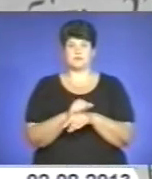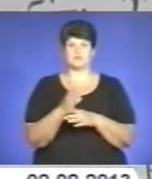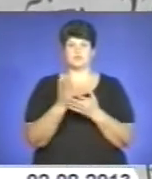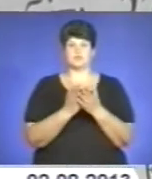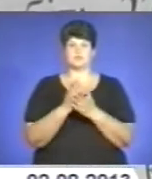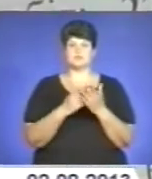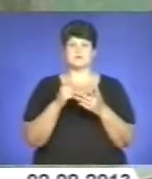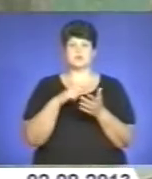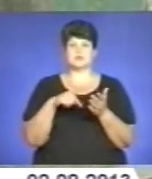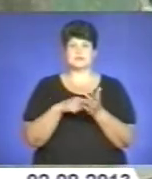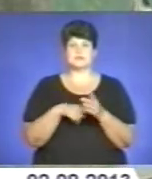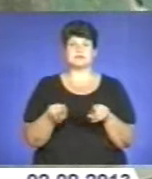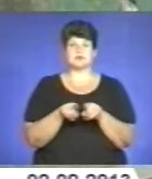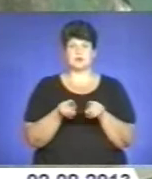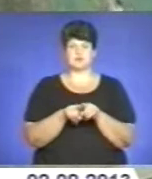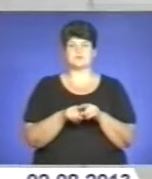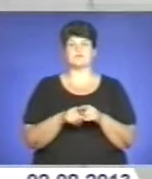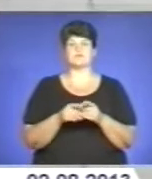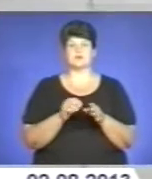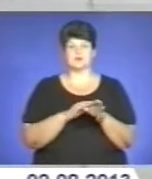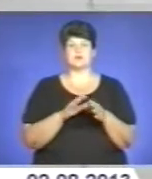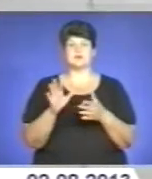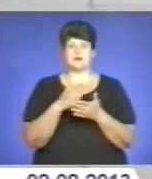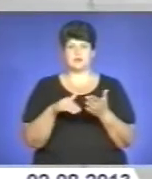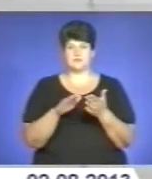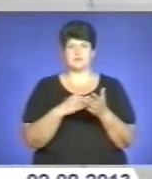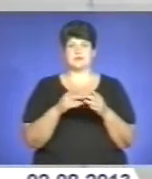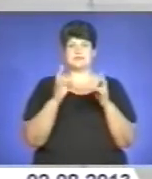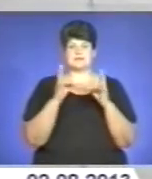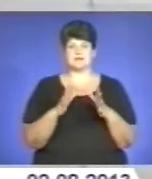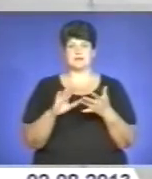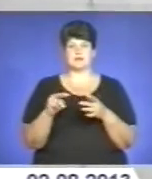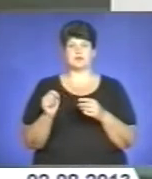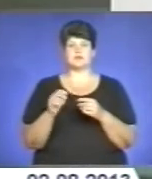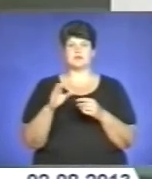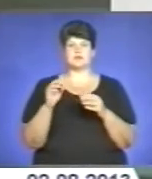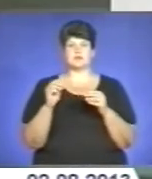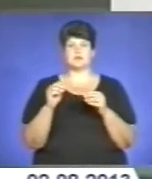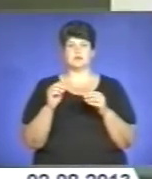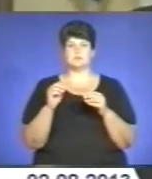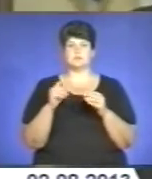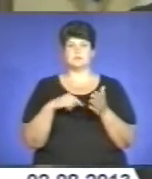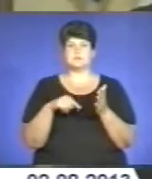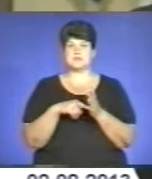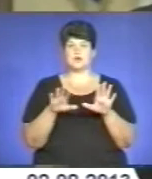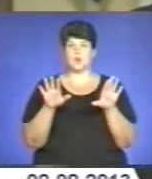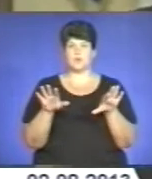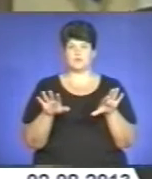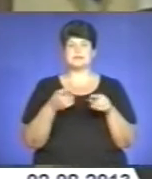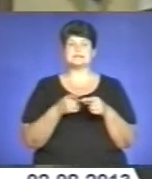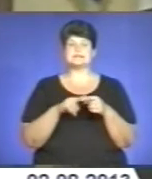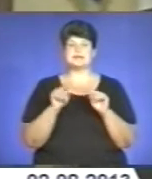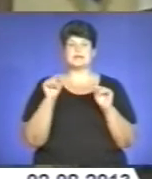прийшли інші області, так і впоралися зі стихійним лихом. Нарікав на негоду та суву грунту в Києві і міський голова. Це той